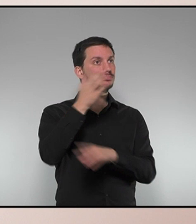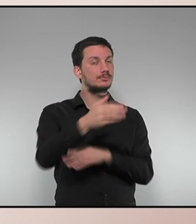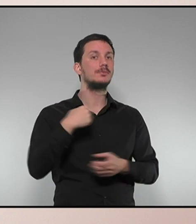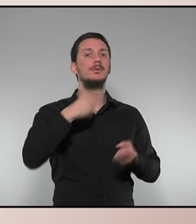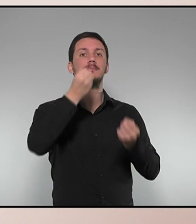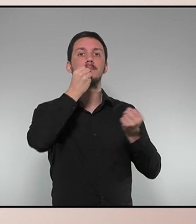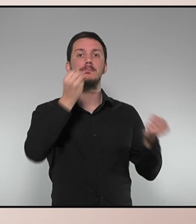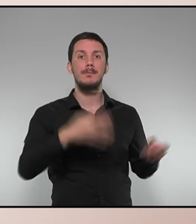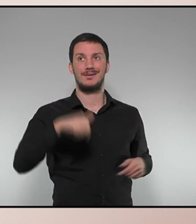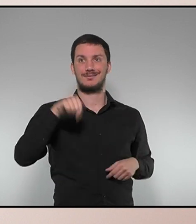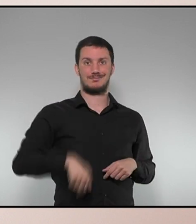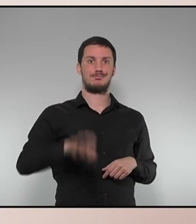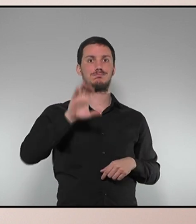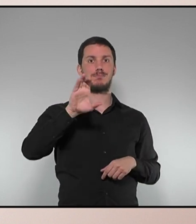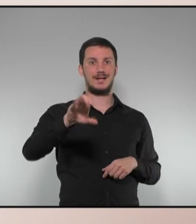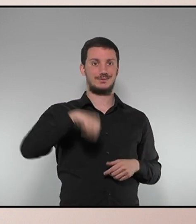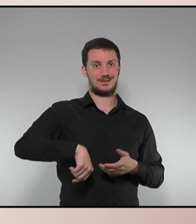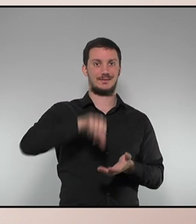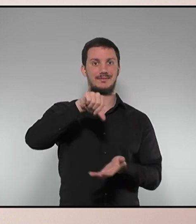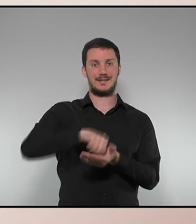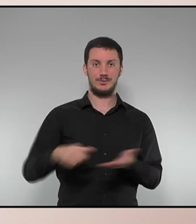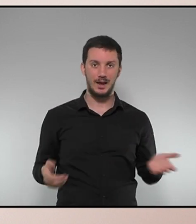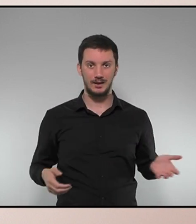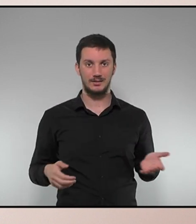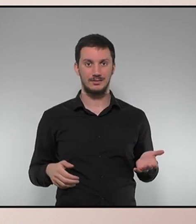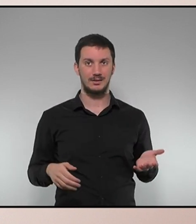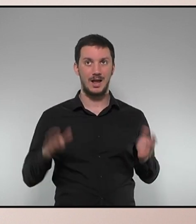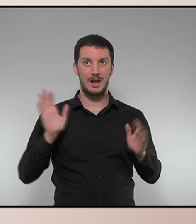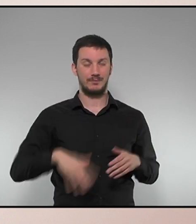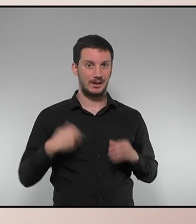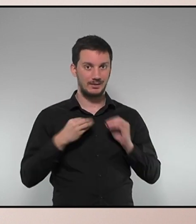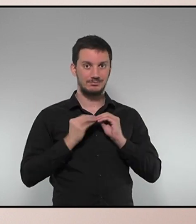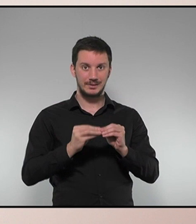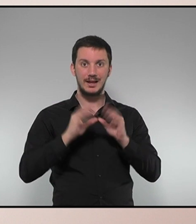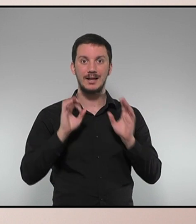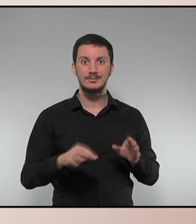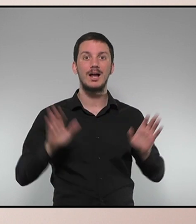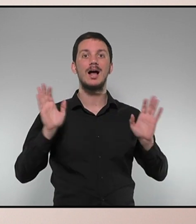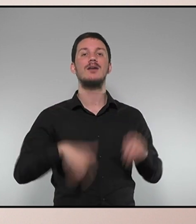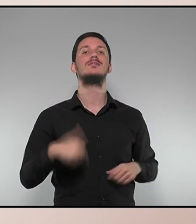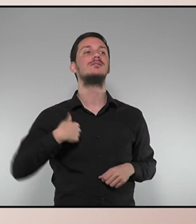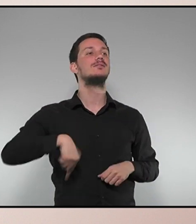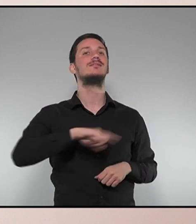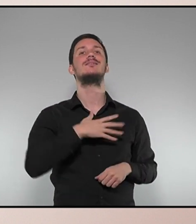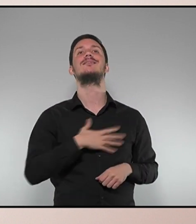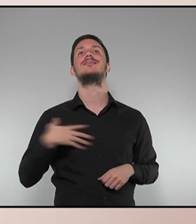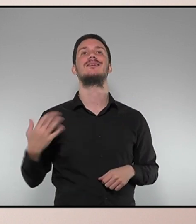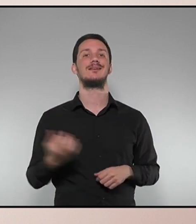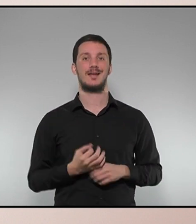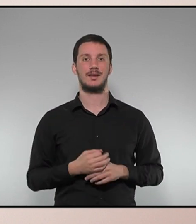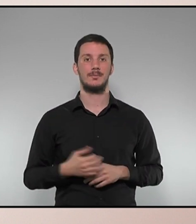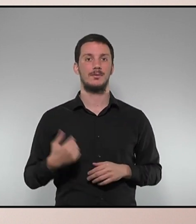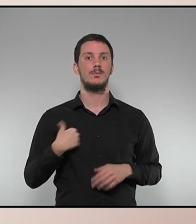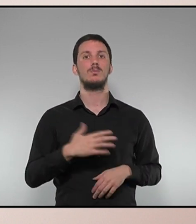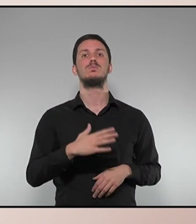a la ciutat i al país i aquest va ser el que vaig anar a fer. Evidentment, nosaltres què és el que volem? Poder